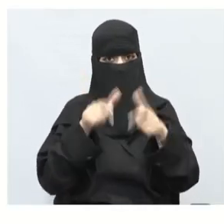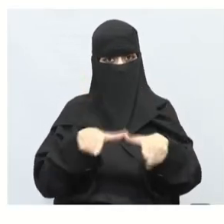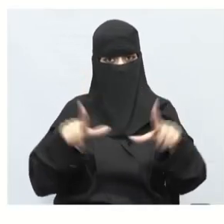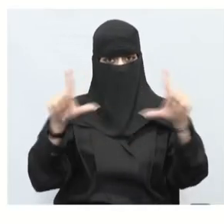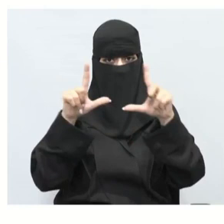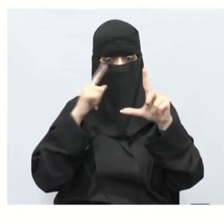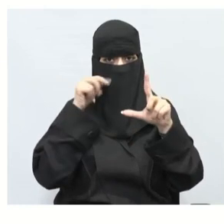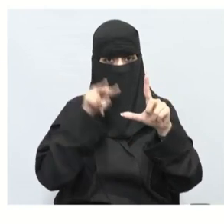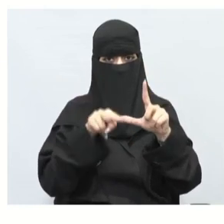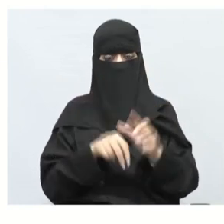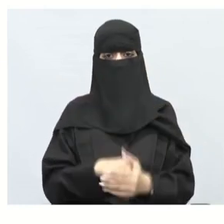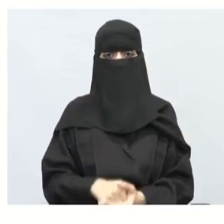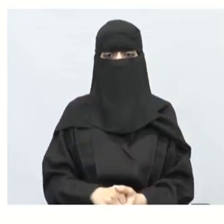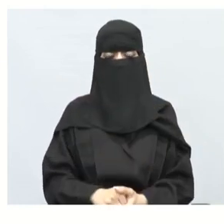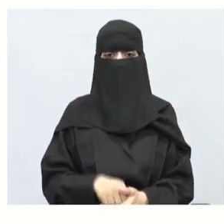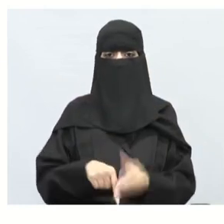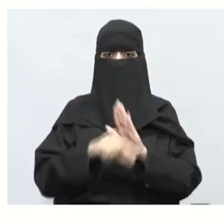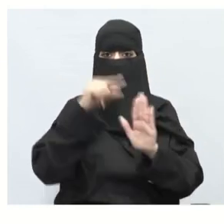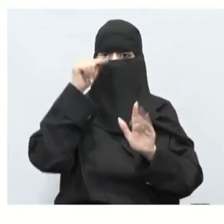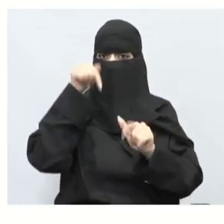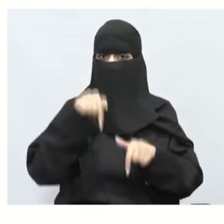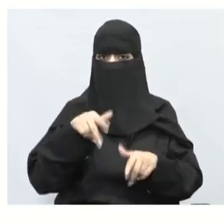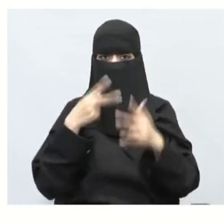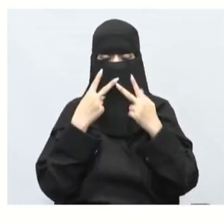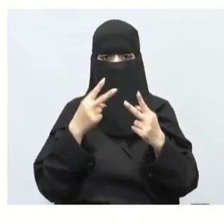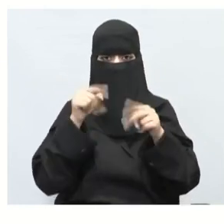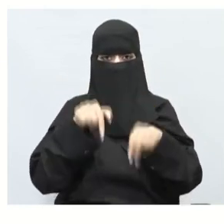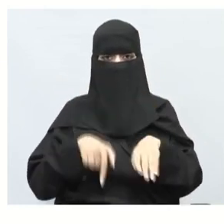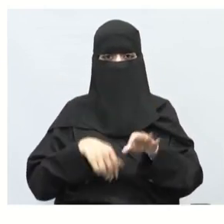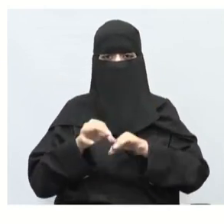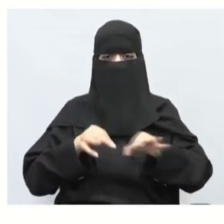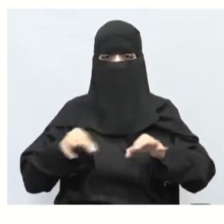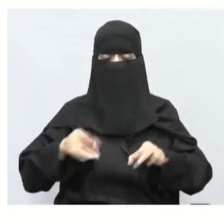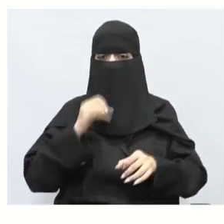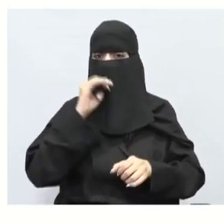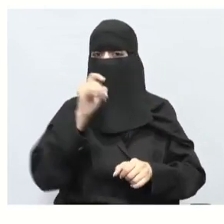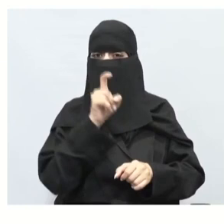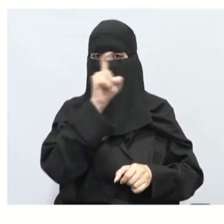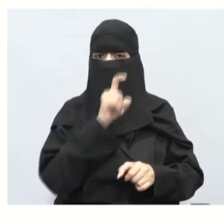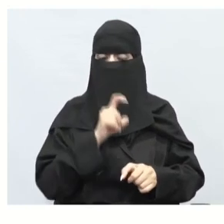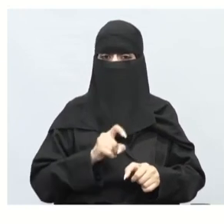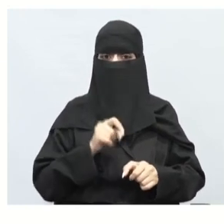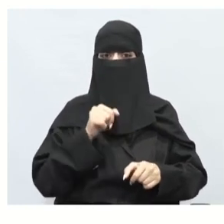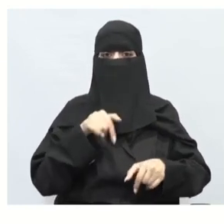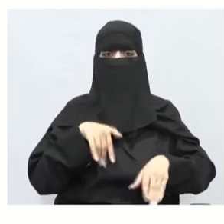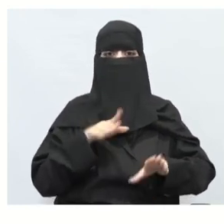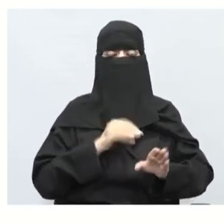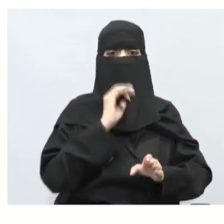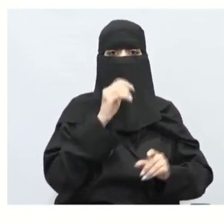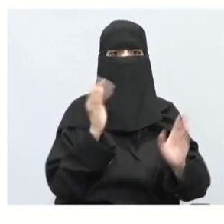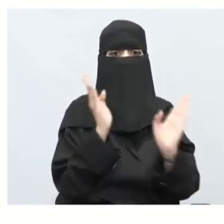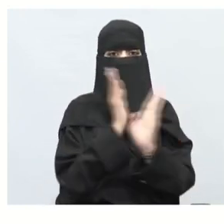الشاشة موضوع درسنا اليوم كما تشاهدون الآن خطة حل المثلة الحل عكسيا